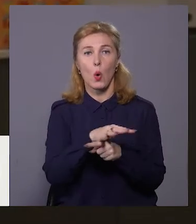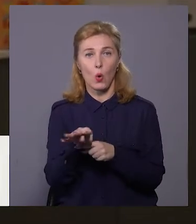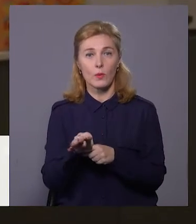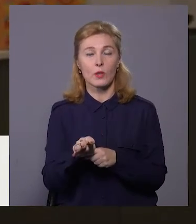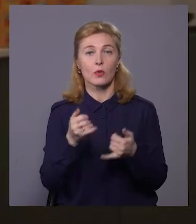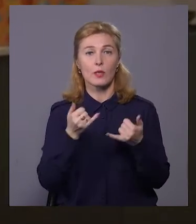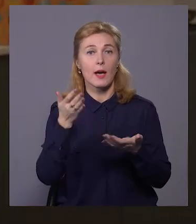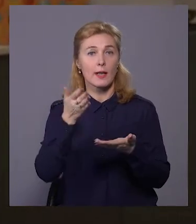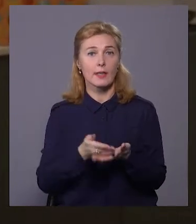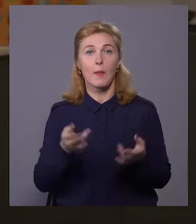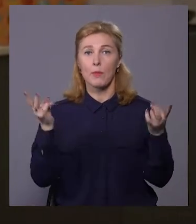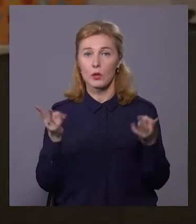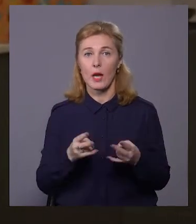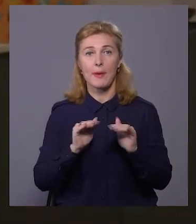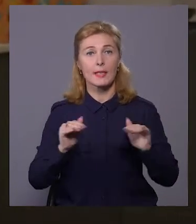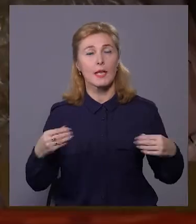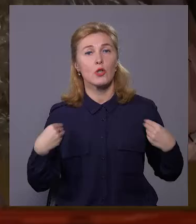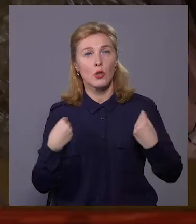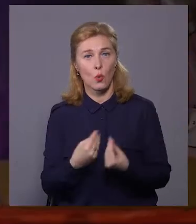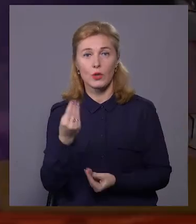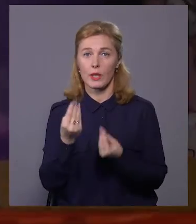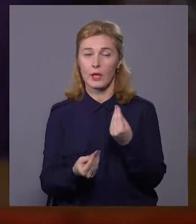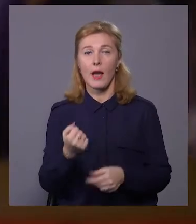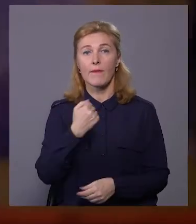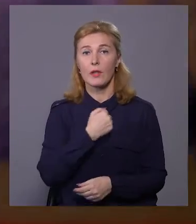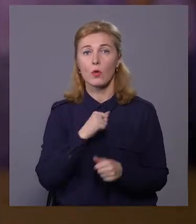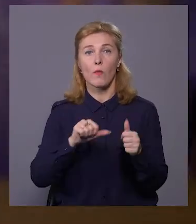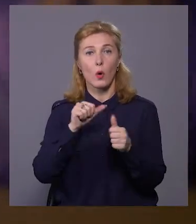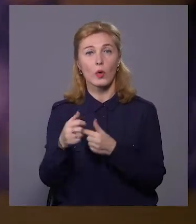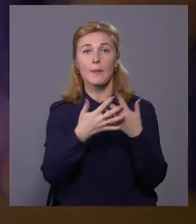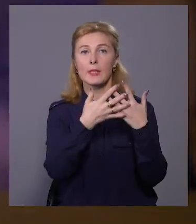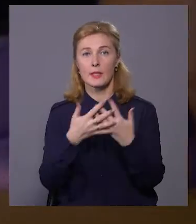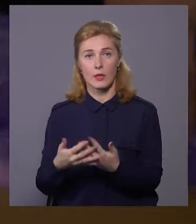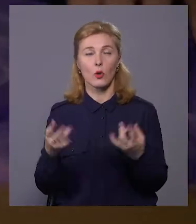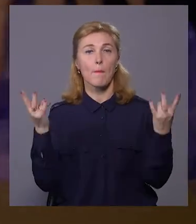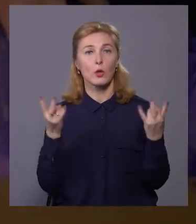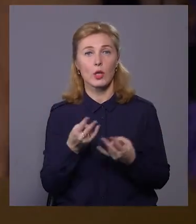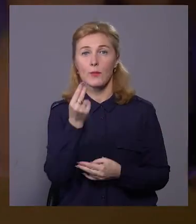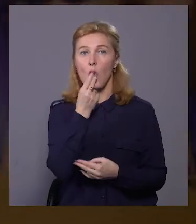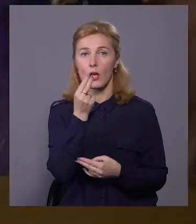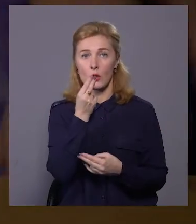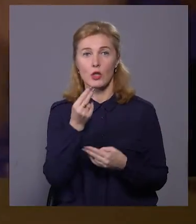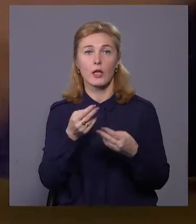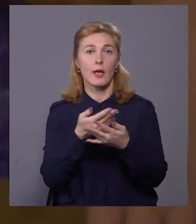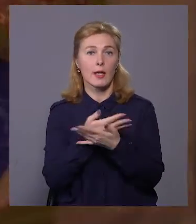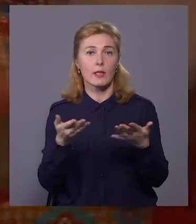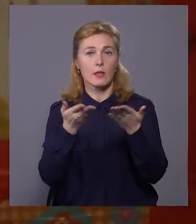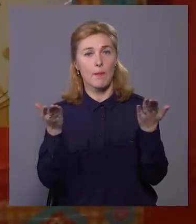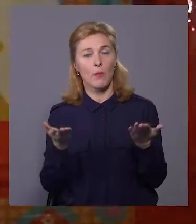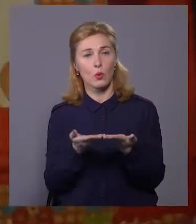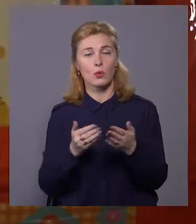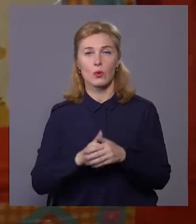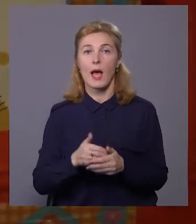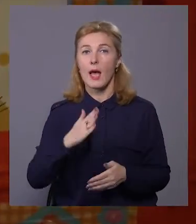потреба, дитячий одяг, дитячі іграшки. Військовим, крім маскувальних сіток, потрібні харчі, кухонне приладдя та посуд.